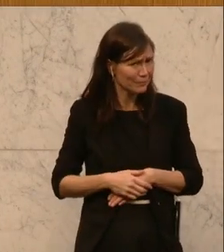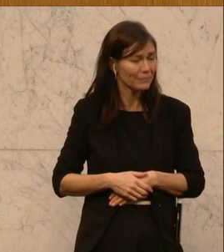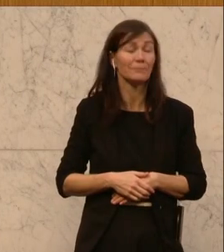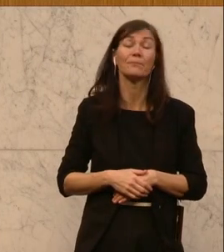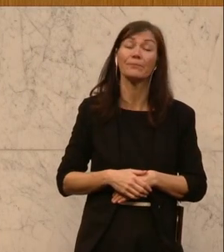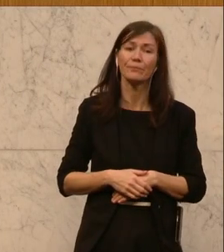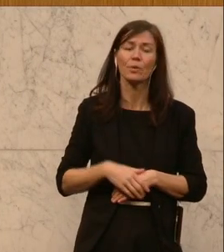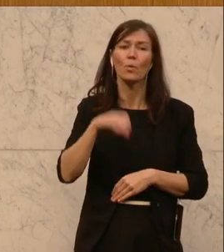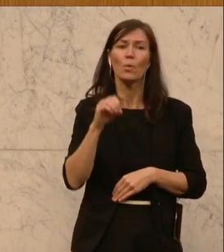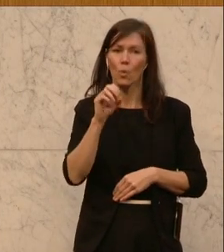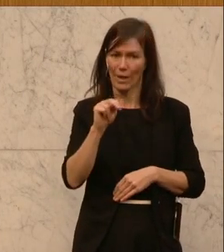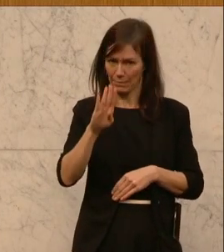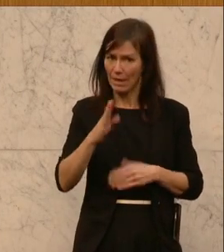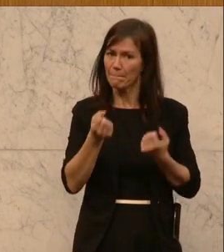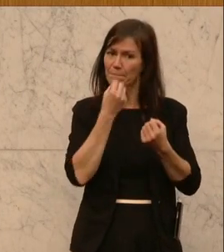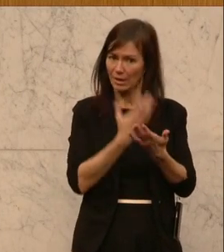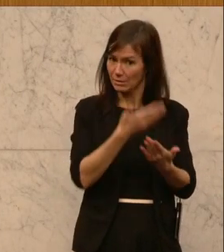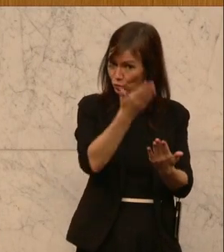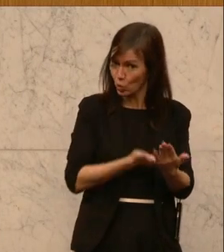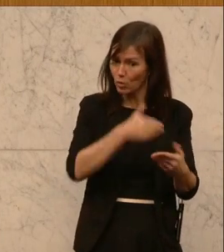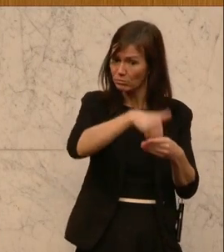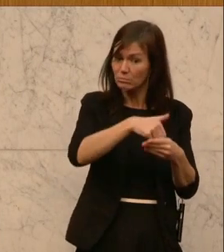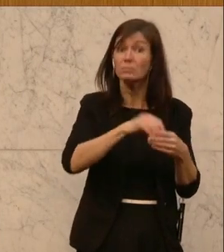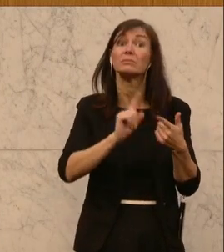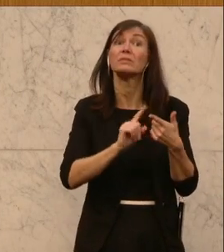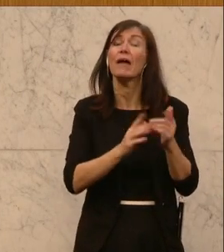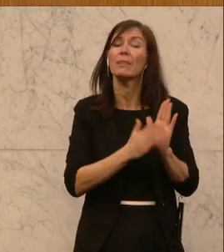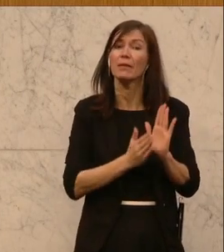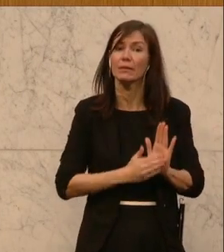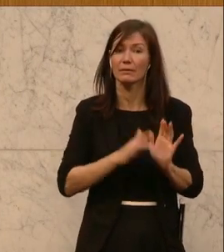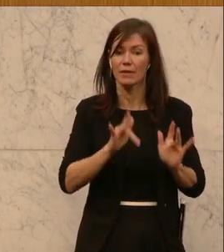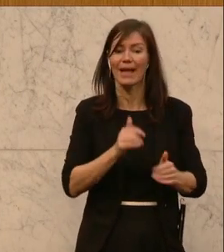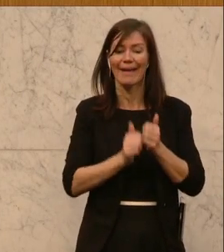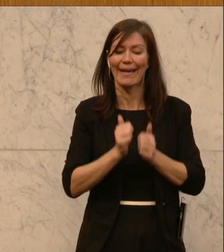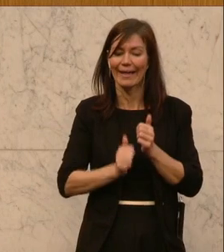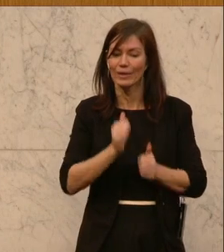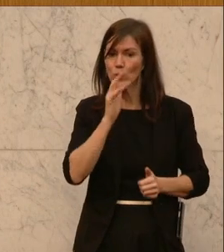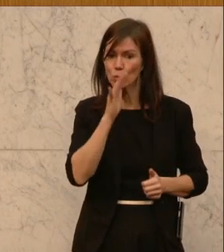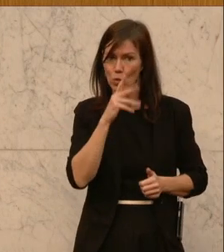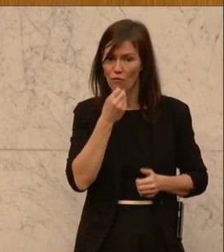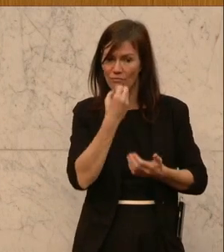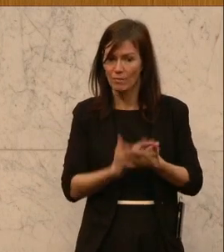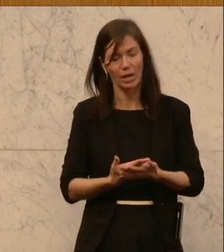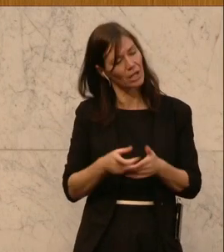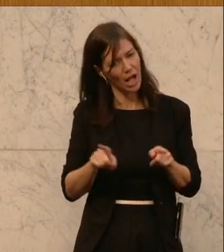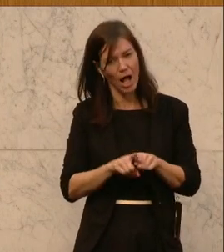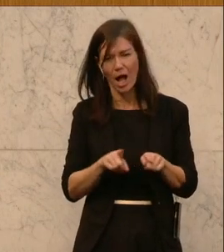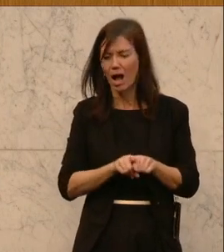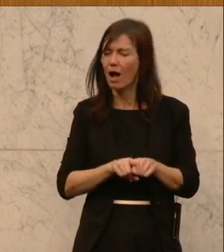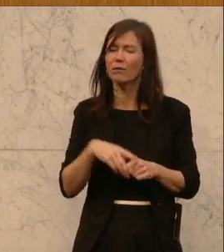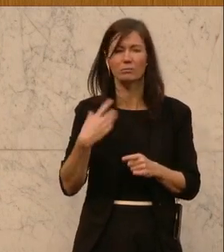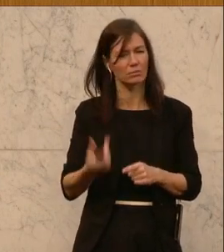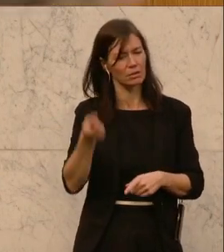aber nicht nur den ÖNB-Bericht. Wir haben auch vom Rechnungshof einen sehr aussagekräftigen und schonungslosen Bericht zur Kofag